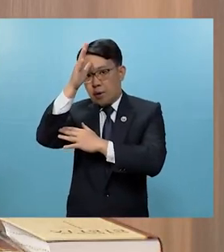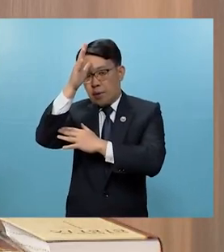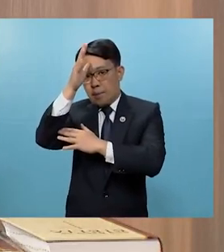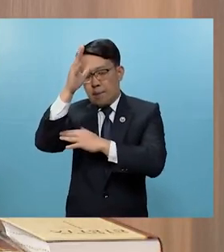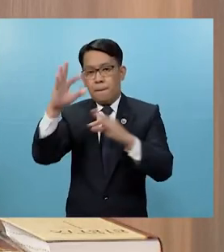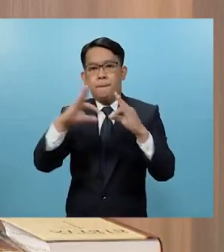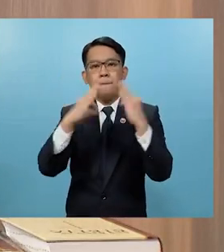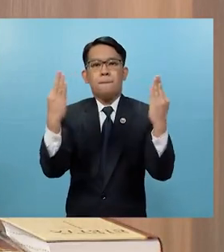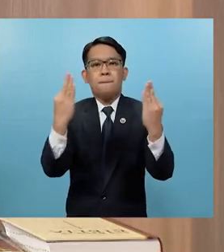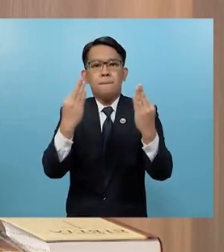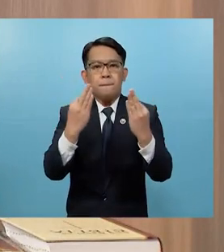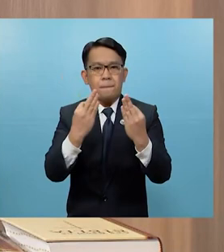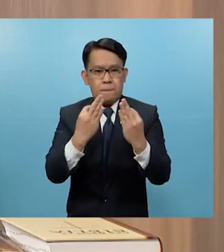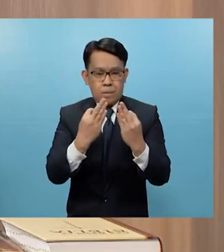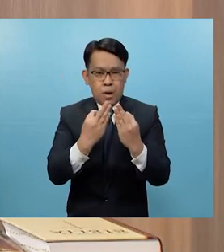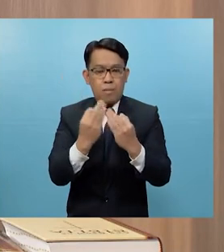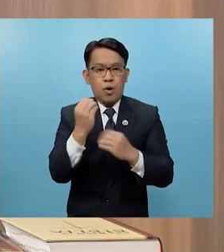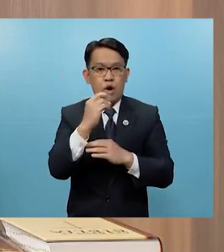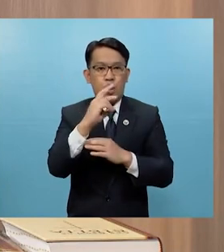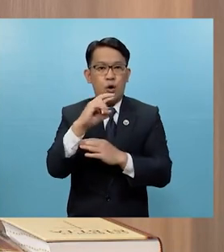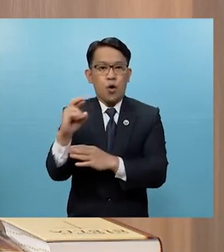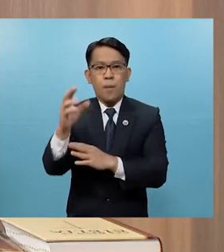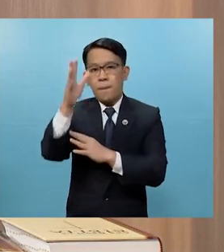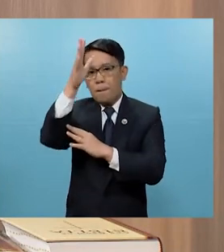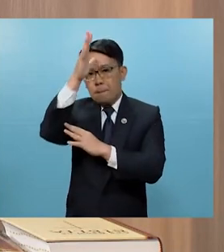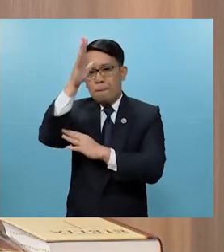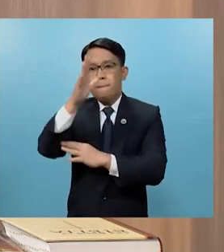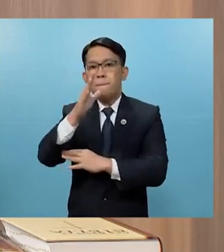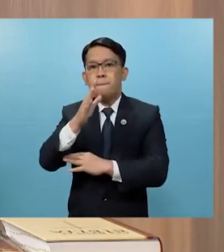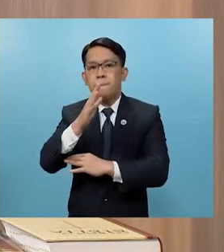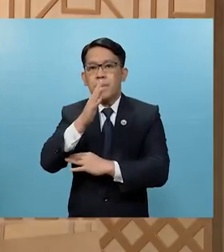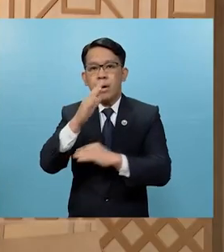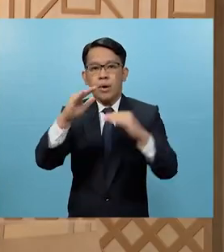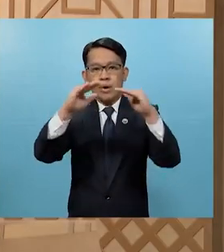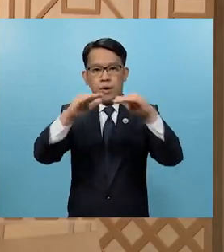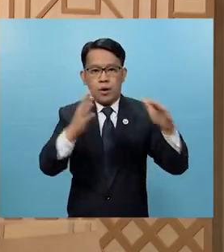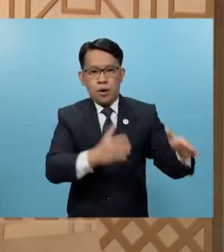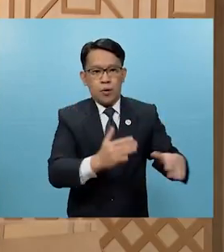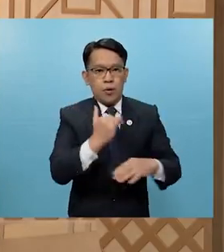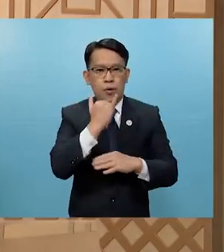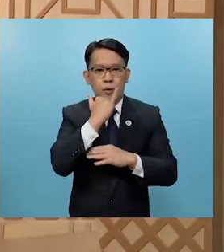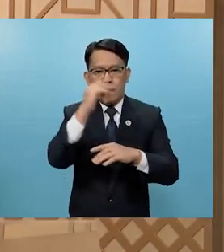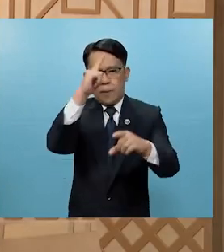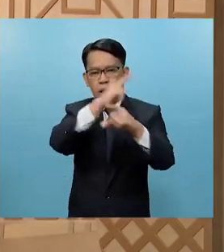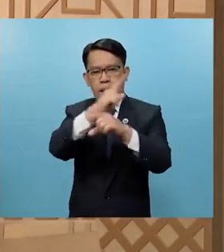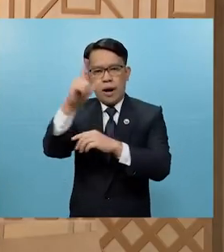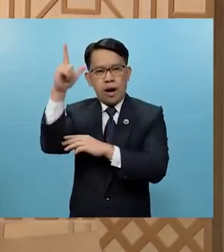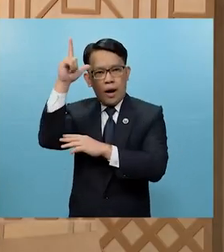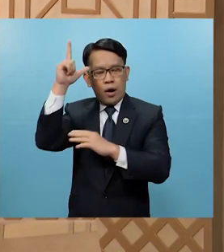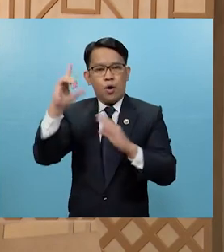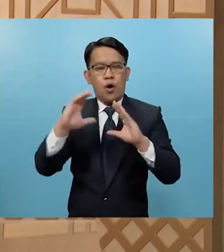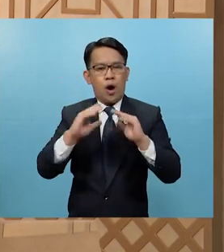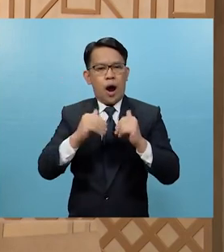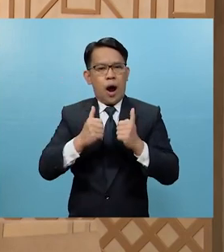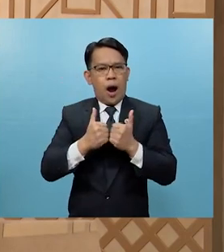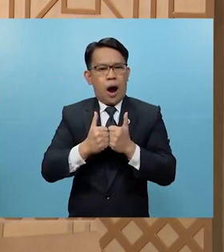mag-iina, o kaya ay ng mga magulang ang kanilang mga anak. Kapatid na Leo, paano po kaya